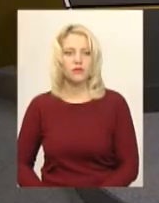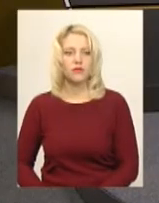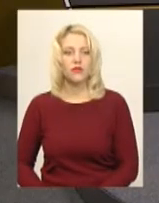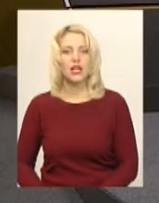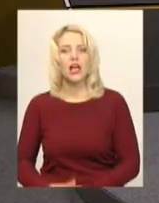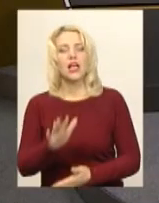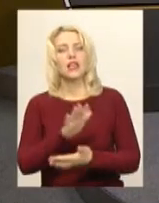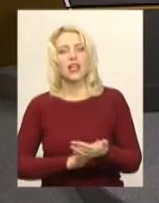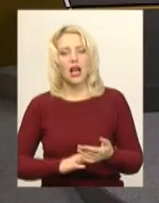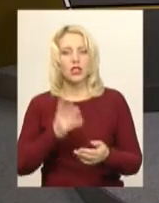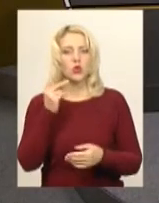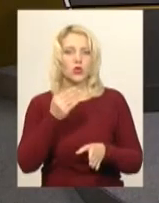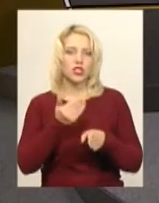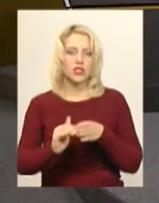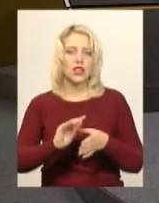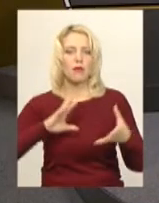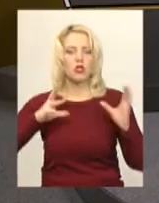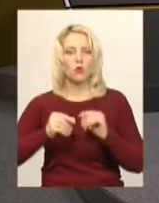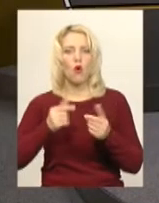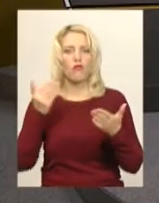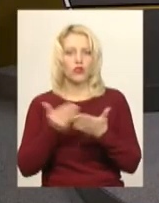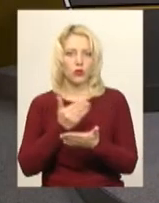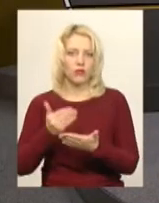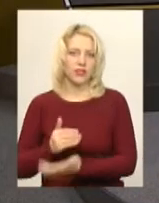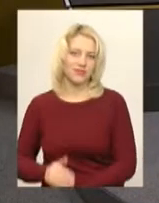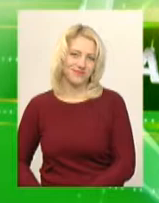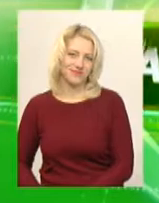Далі анонс другої частини підсумкового випуску новин.